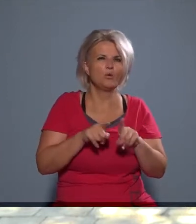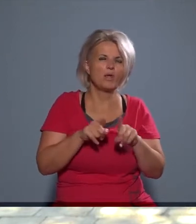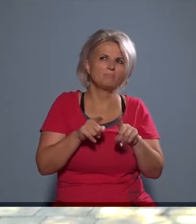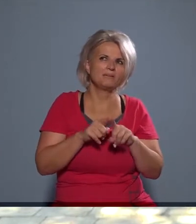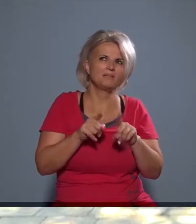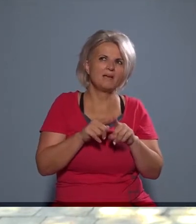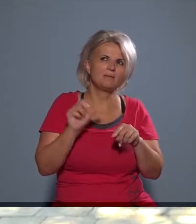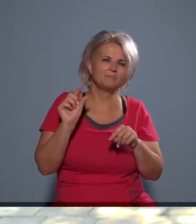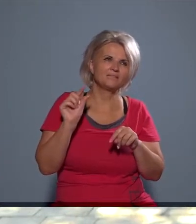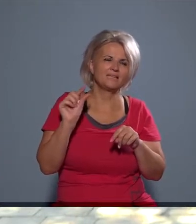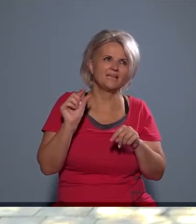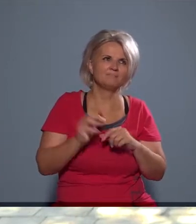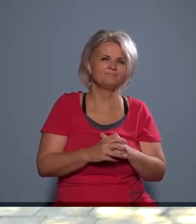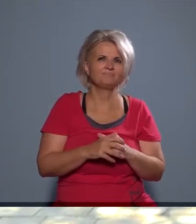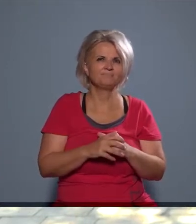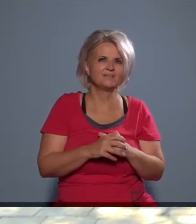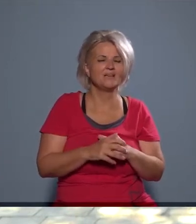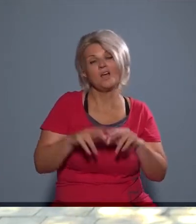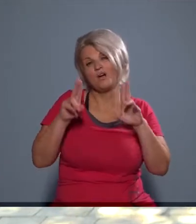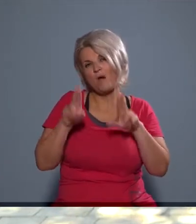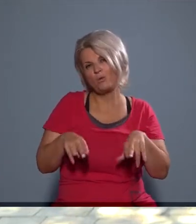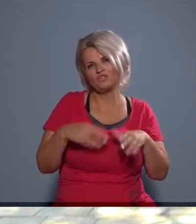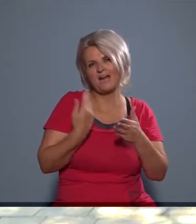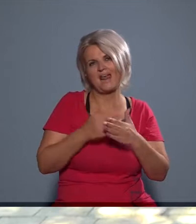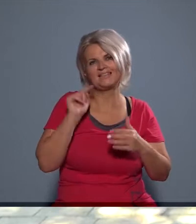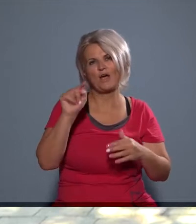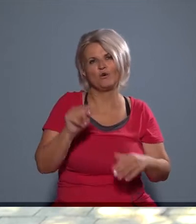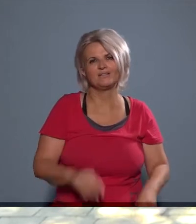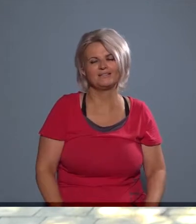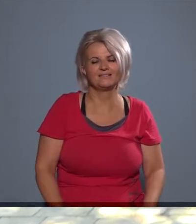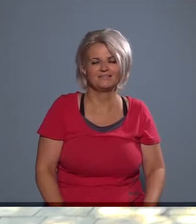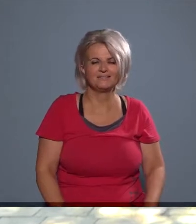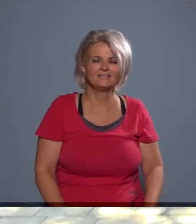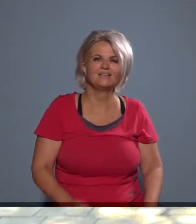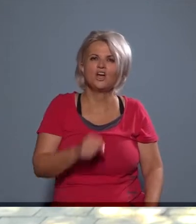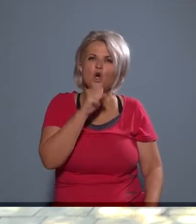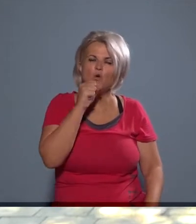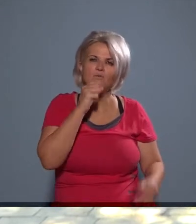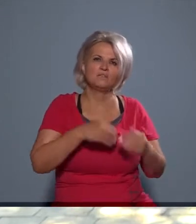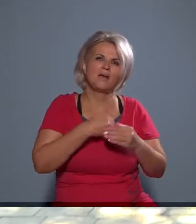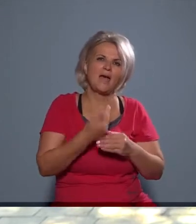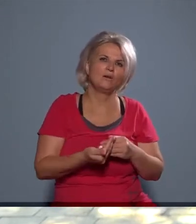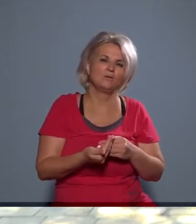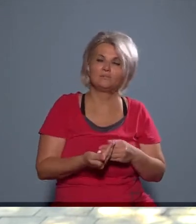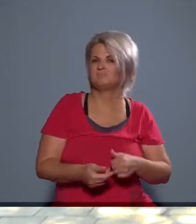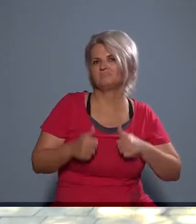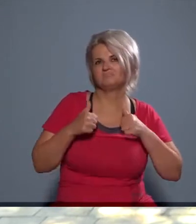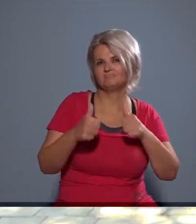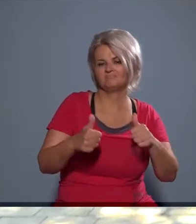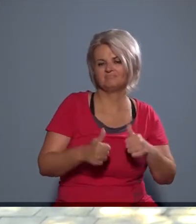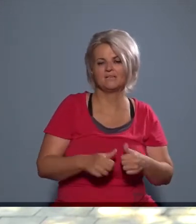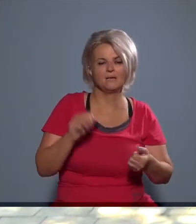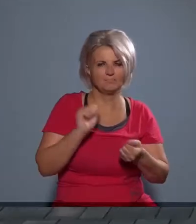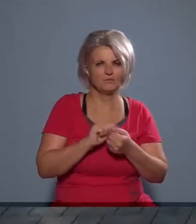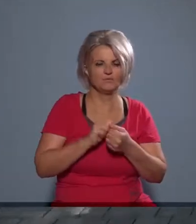olyan, mint hogyha egy ilyen kicsi kis valóság lenne ott, és pont az óda előtt, az szerintem meg külön